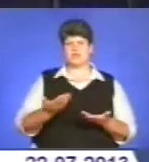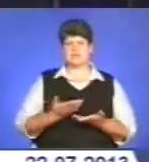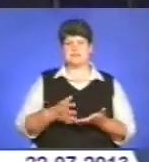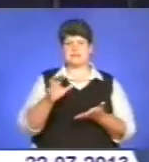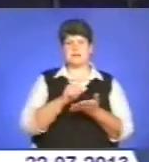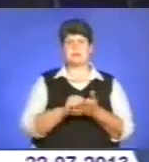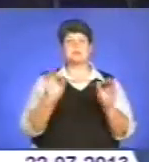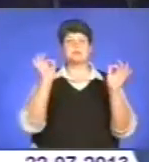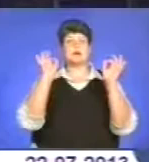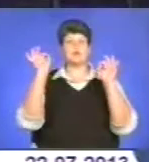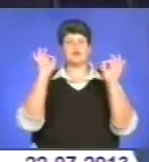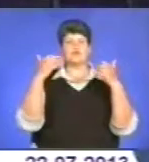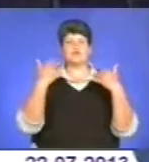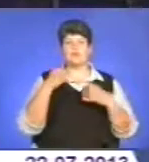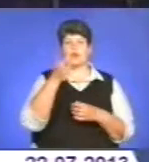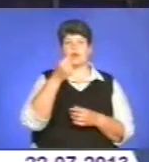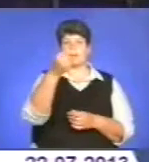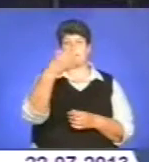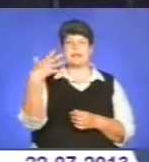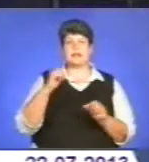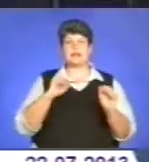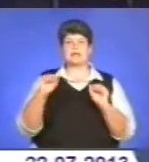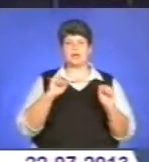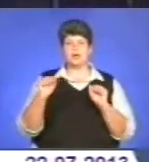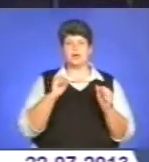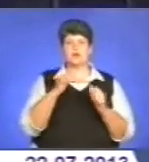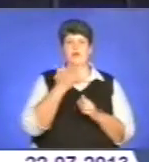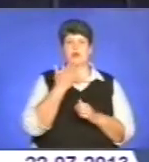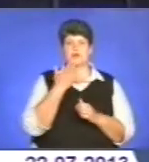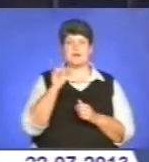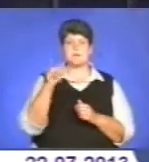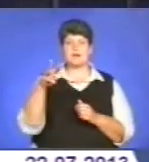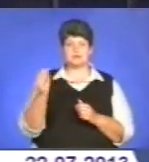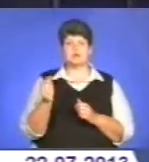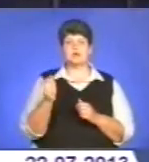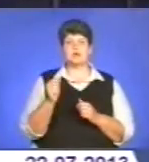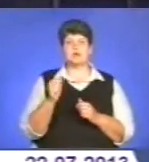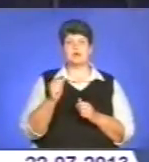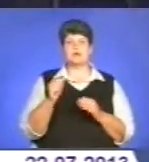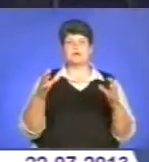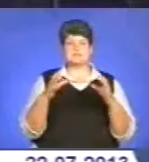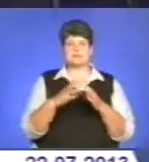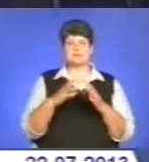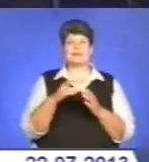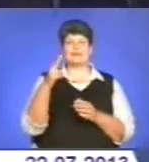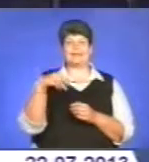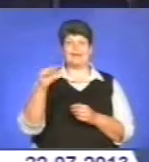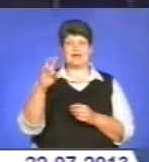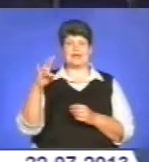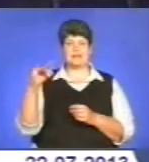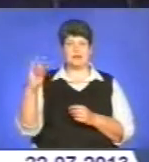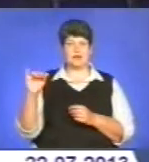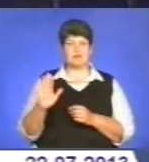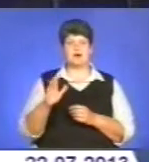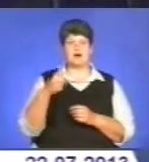музикою. Уже років 15 керує народним аматорським чоловічим вокальним ансамблем «Данилівград» Шумського районного